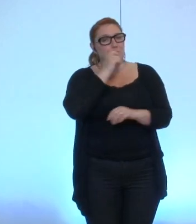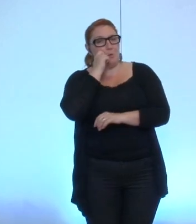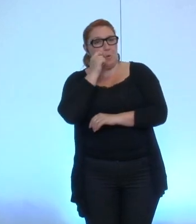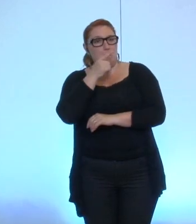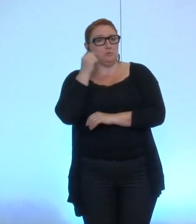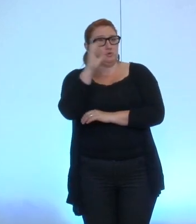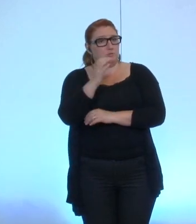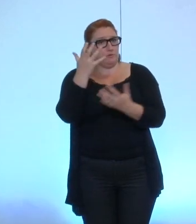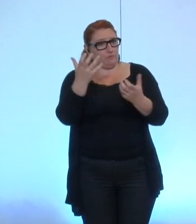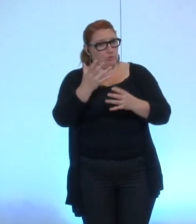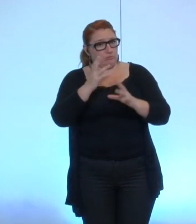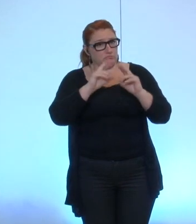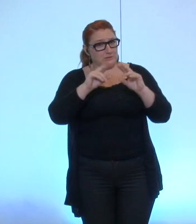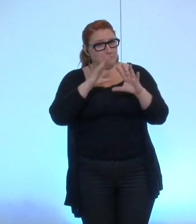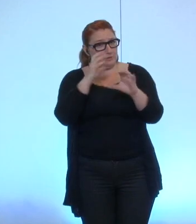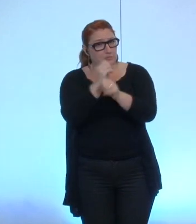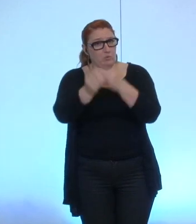dire un mot ou il est explicite en lui-même